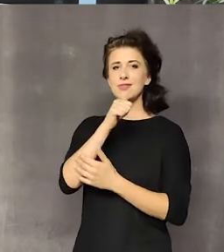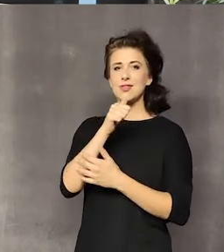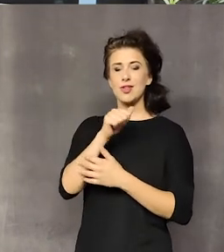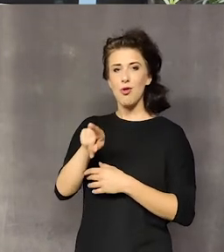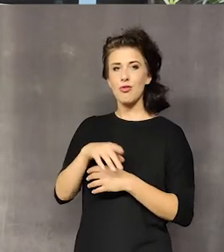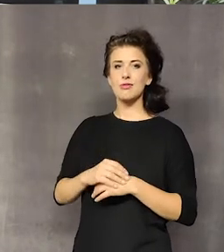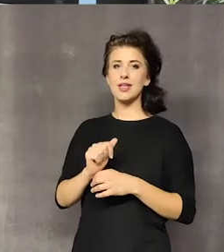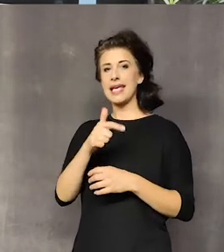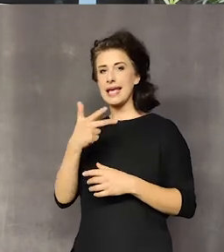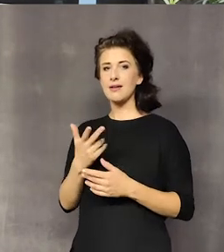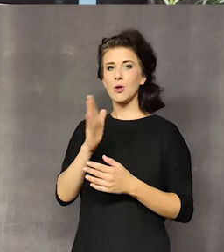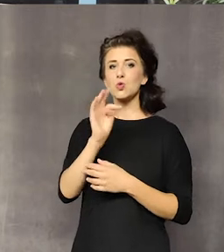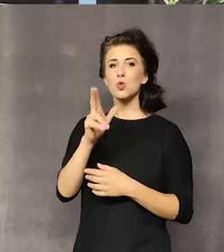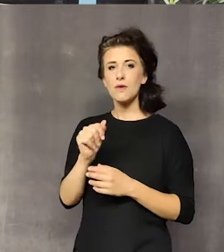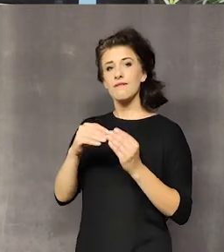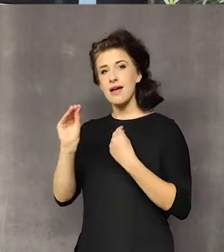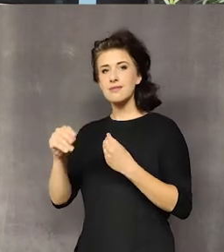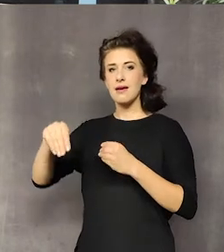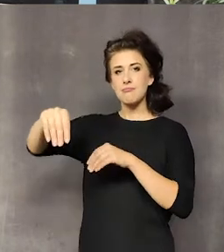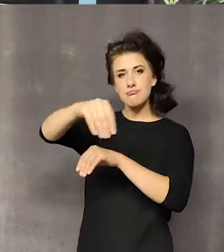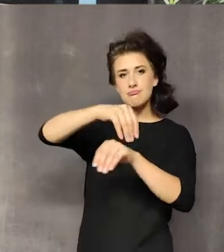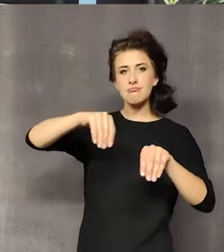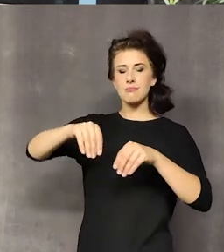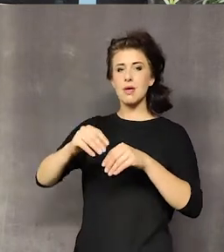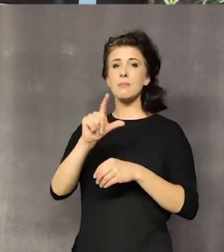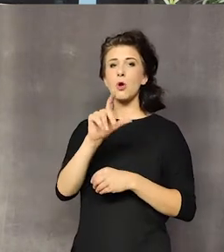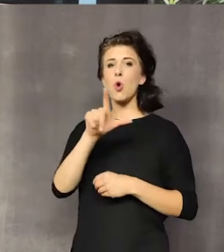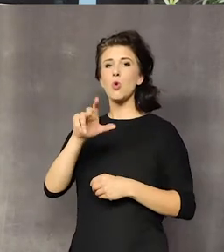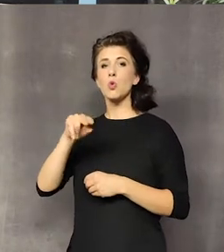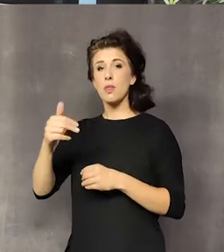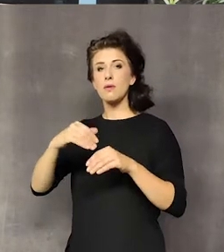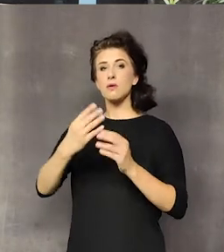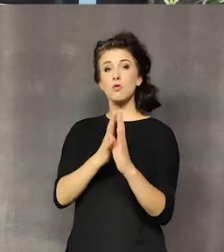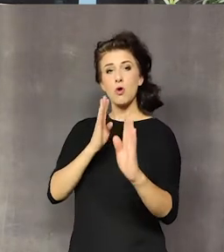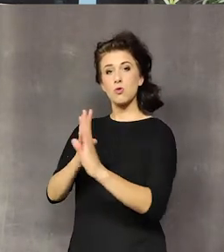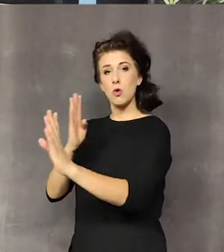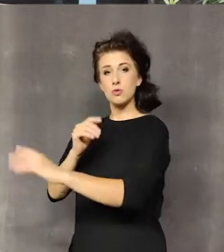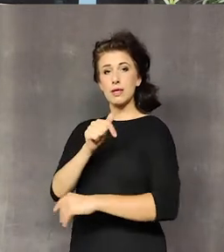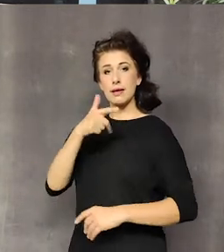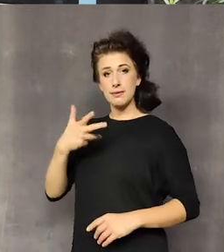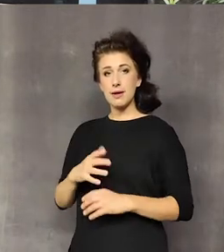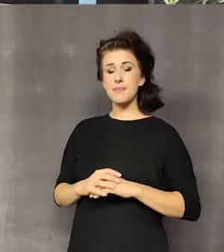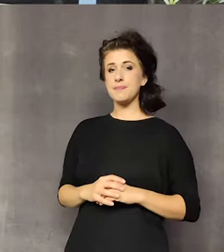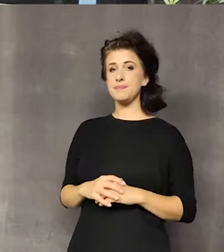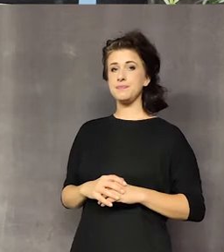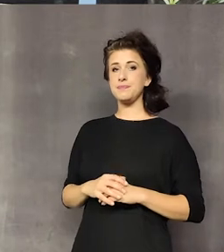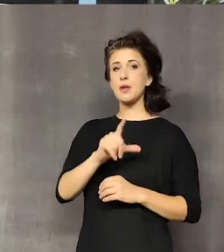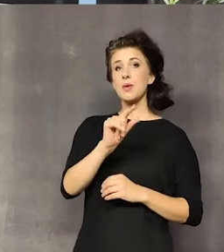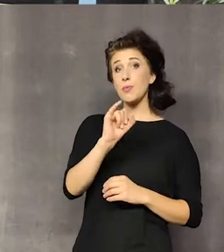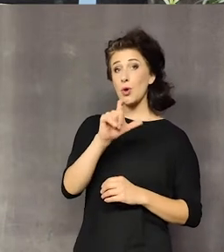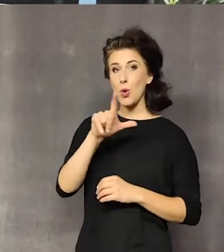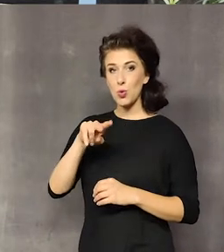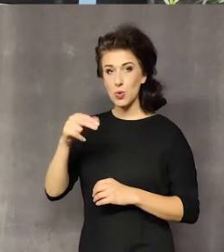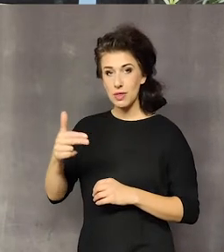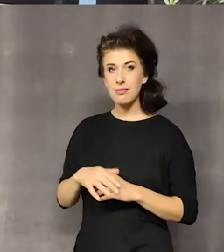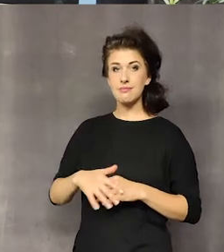kilka egzemplarzy, niektóre są, można powiedzieć, tak jak piołun na przykład, kilka rządków. Znaczy, jeśli chodzi o piołun, to